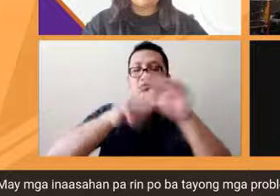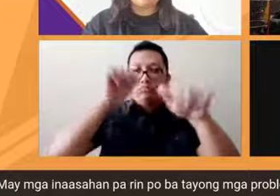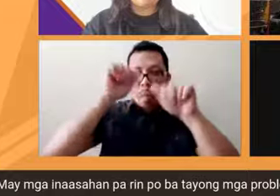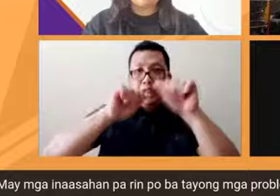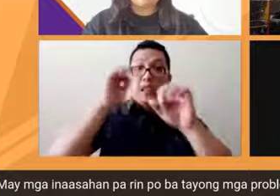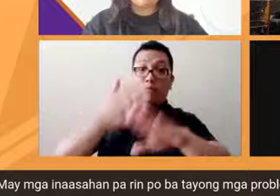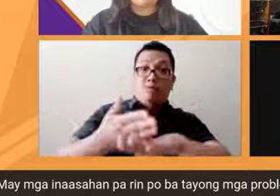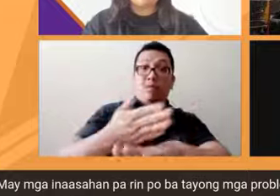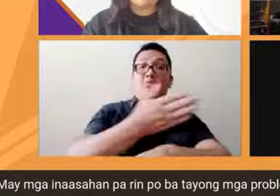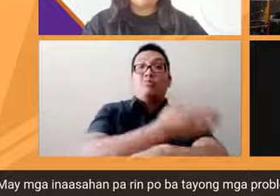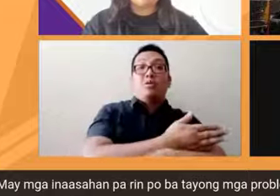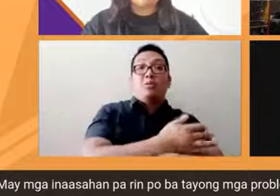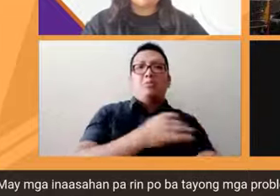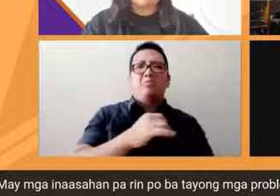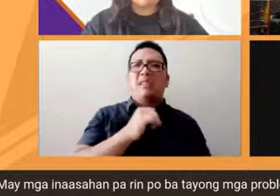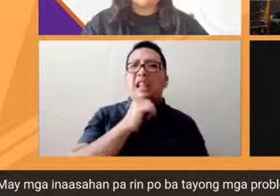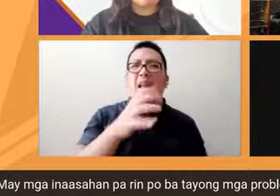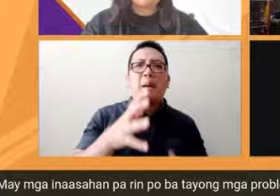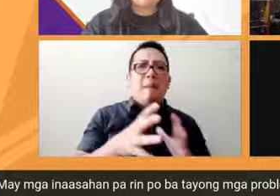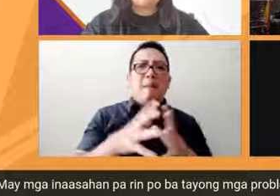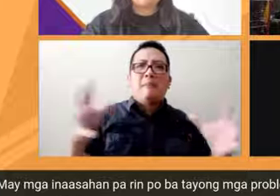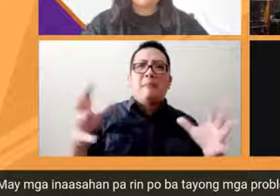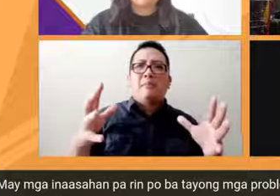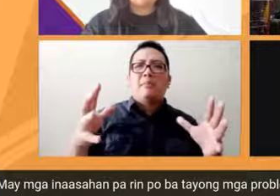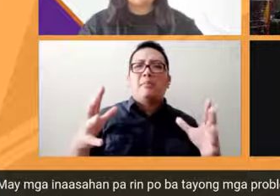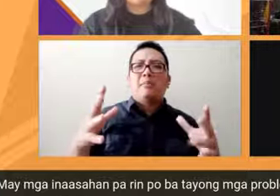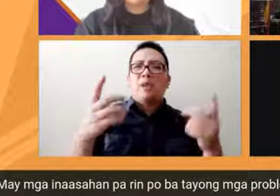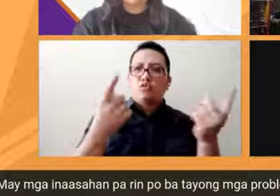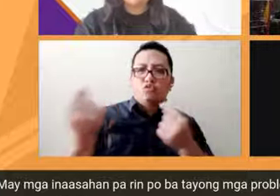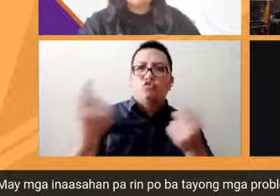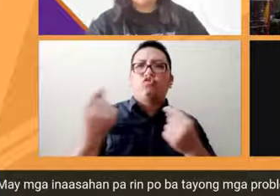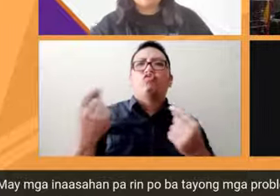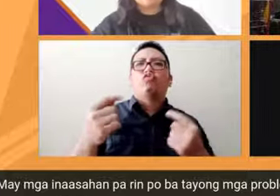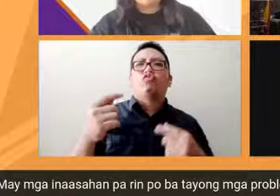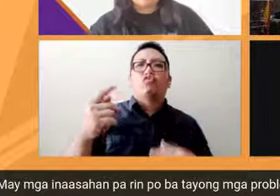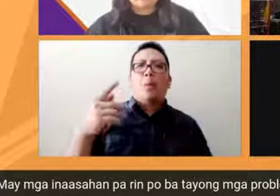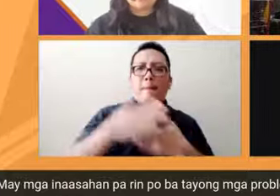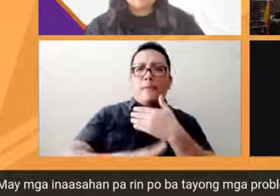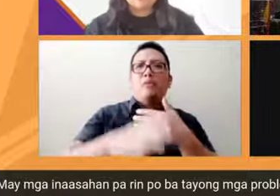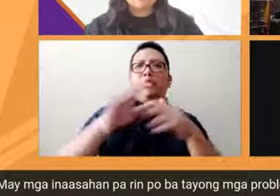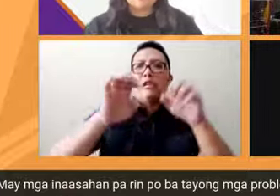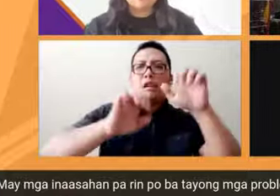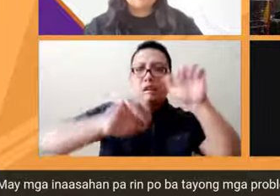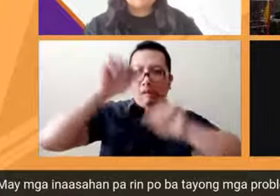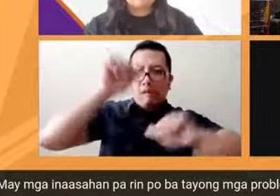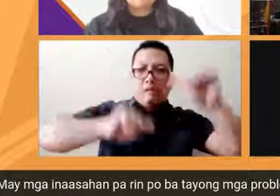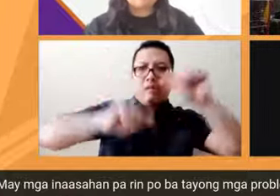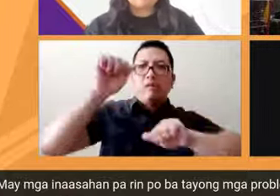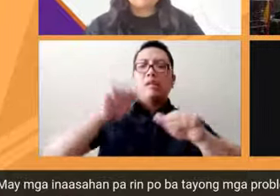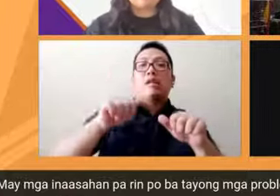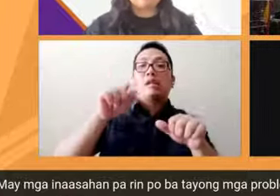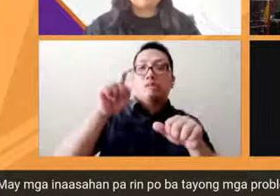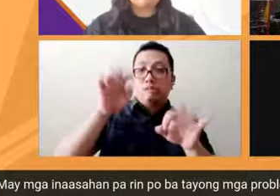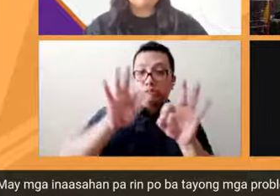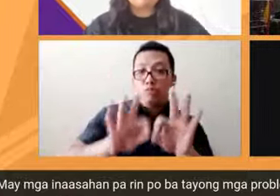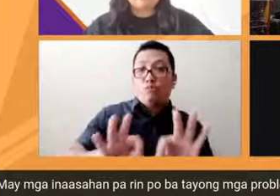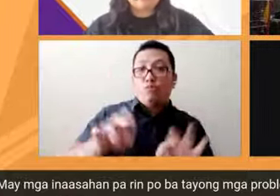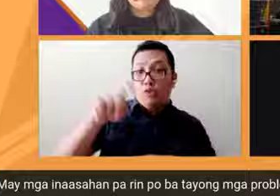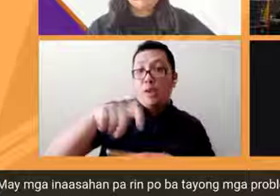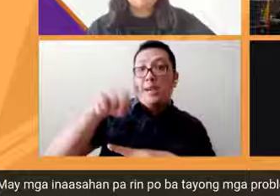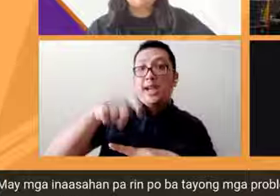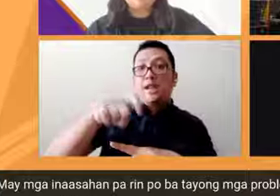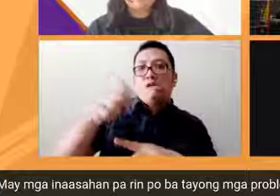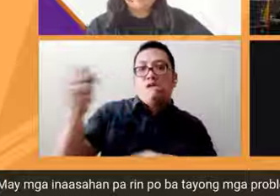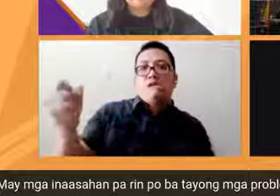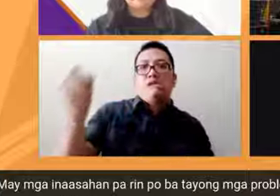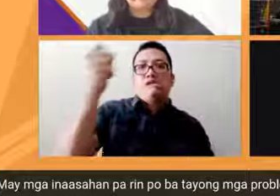hindi masyadong maingay ang post monitoring or post assessment election assessment natin at dapat yan ay mainplace talaga